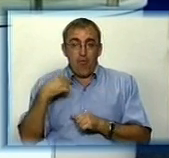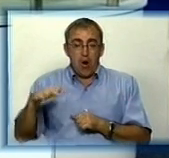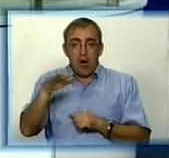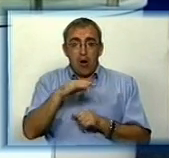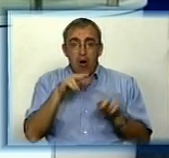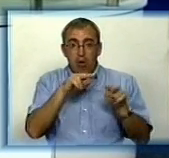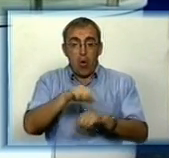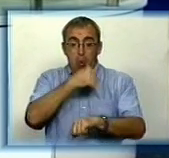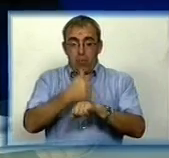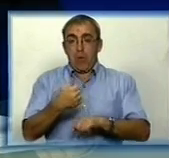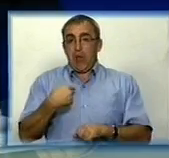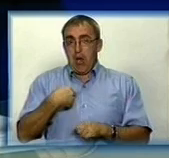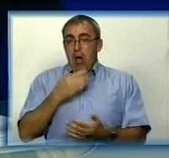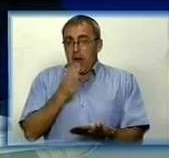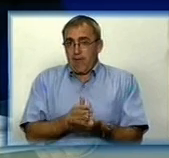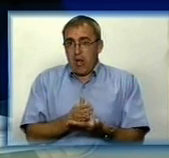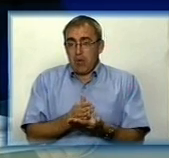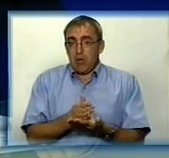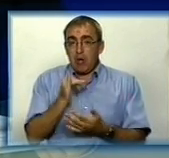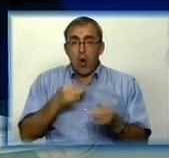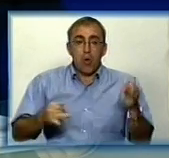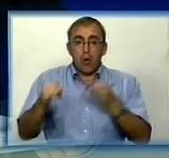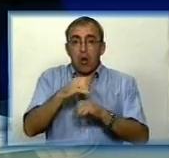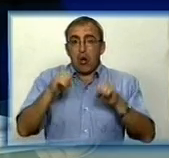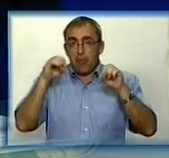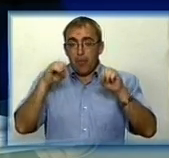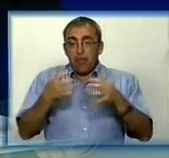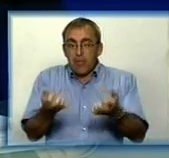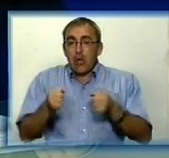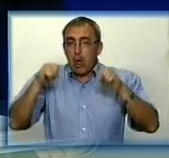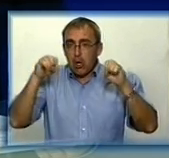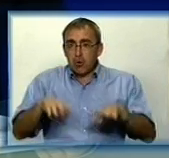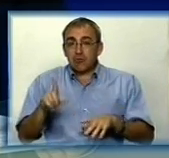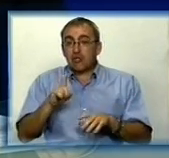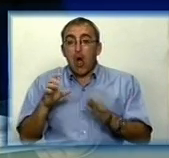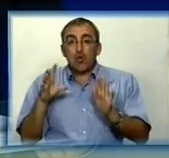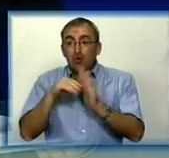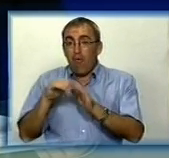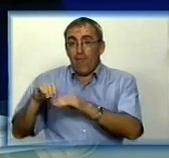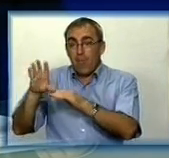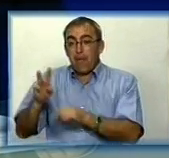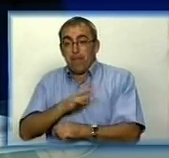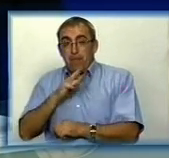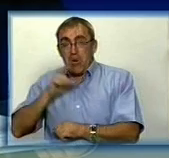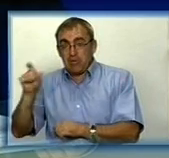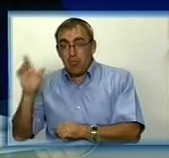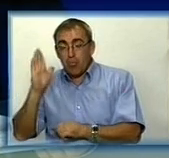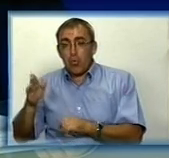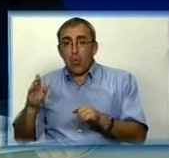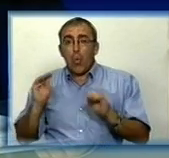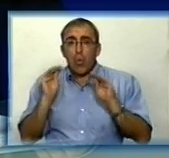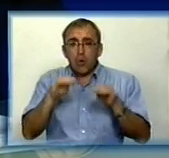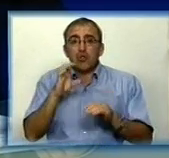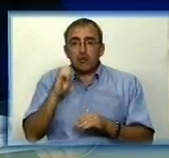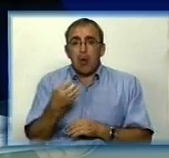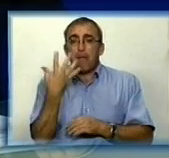Наблюдового Совета я являюсь. І ми обсудилися з ними, приняли таке решення, що за счет фонда, за счет меценатів в городі будуть установлено ще